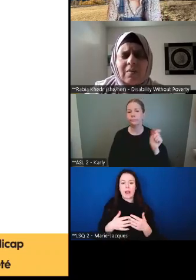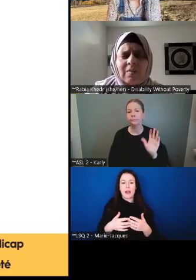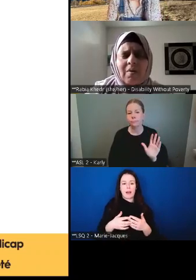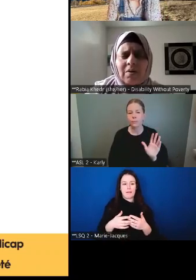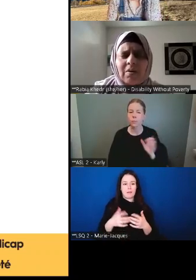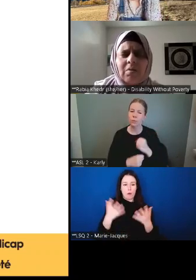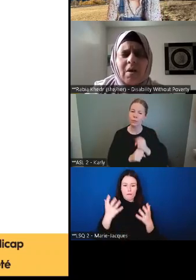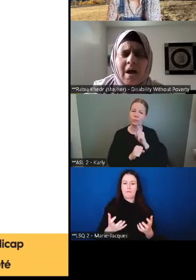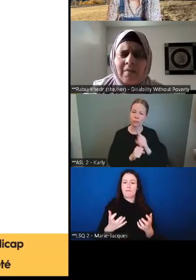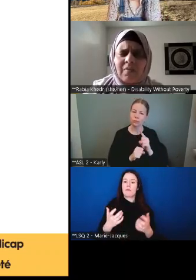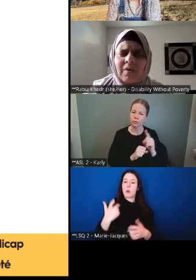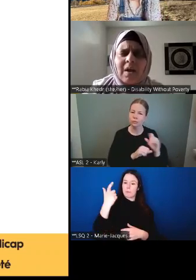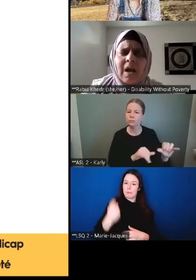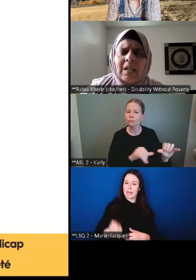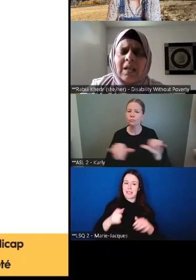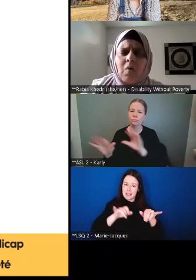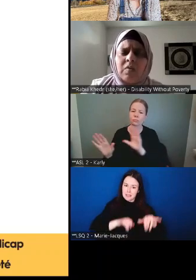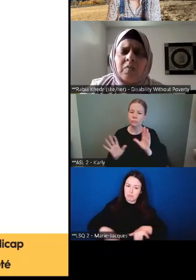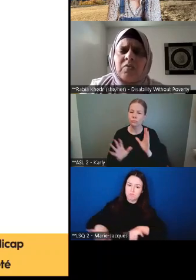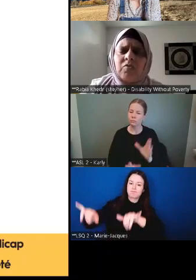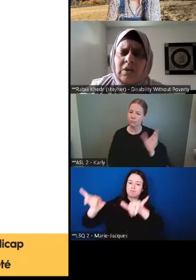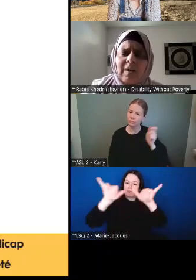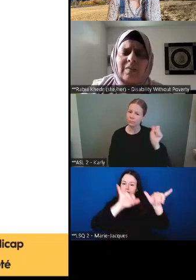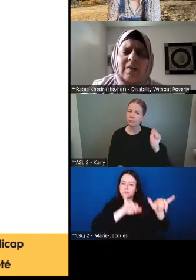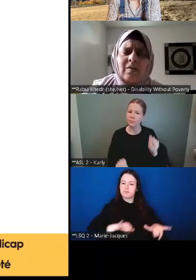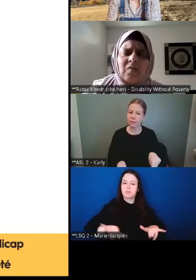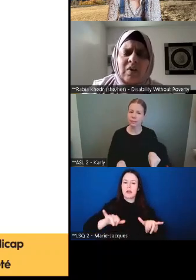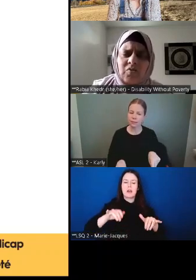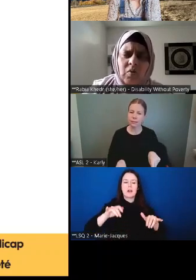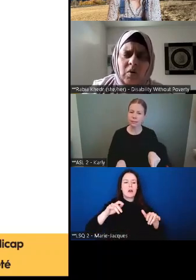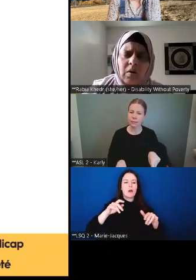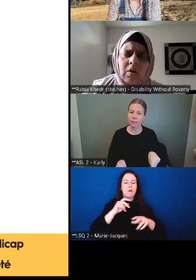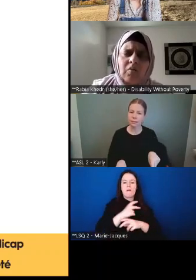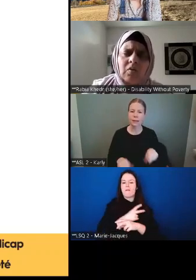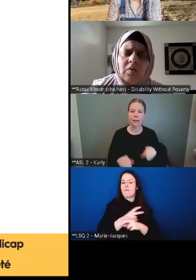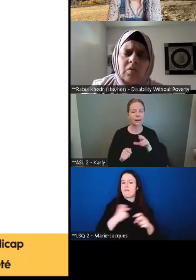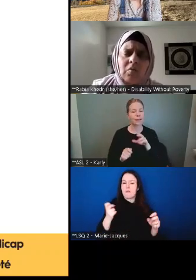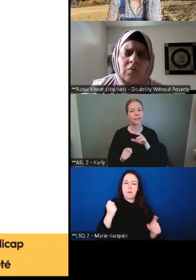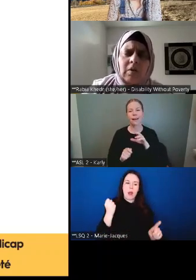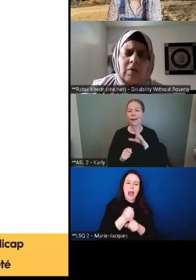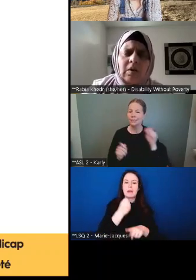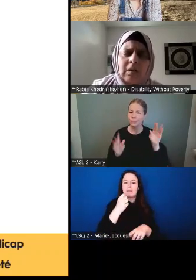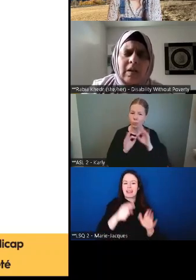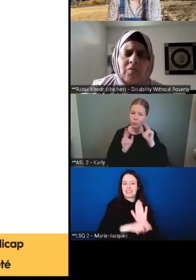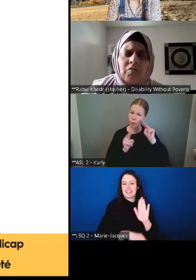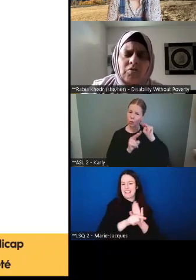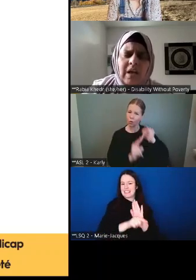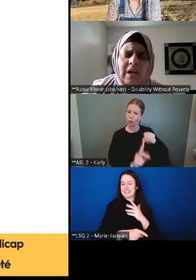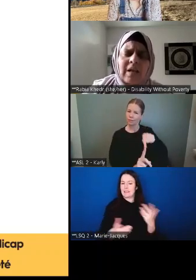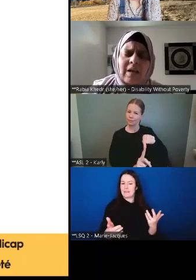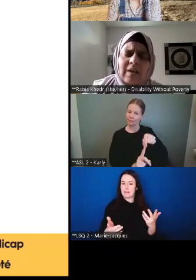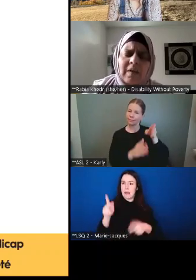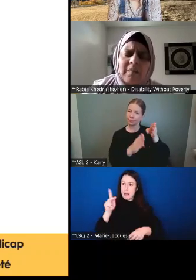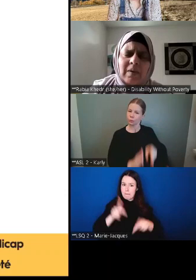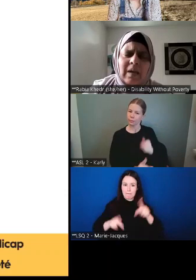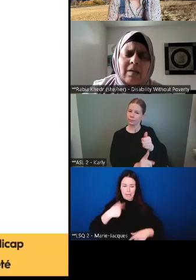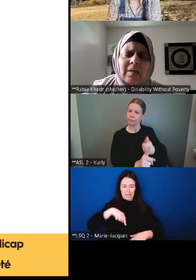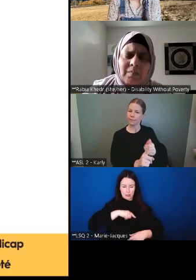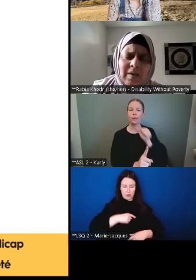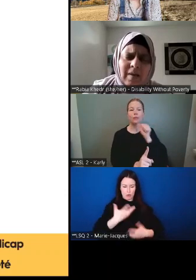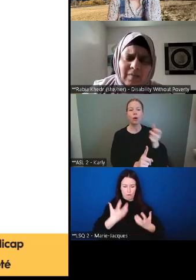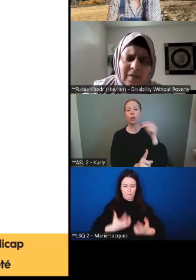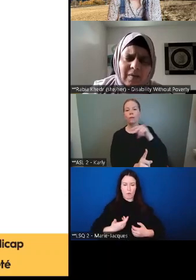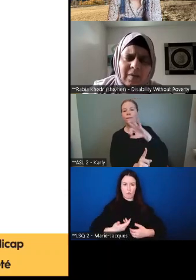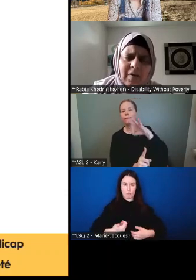ces prestations harmonisées afin qu'il n'y ait pas de conséquences négatives sur leur vie et ces gens veulent être traités en tant qu'individus.